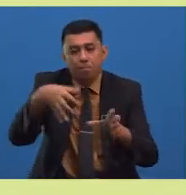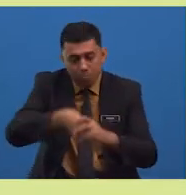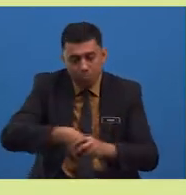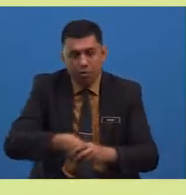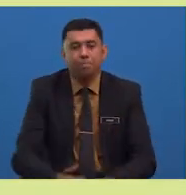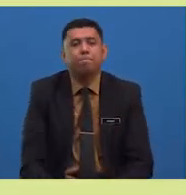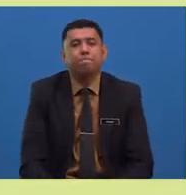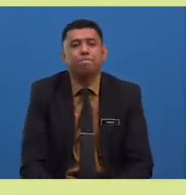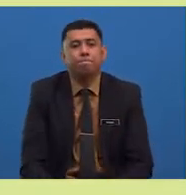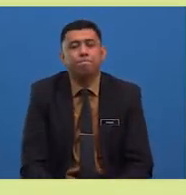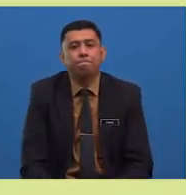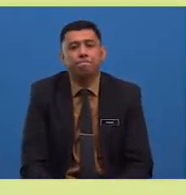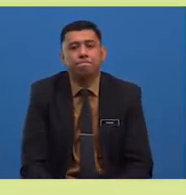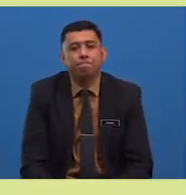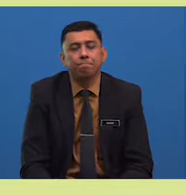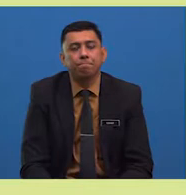peroleh.